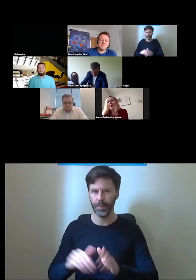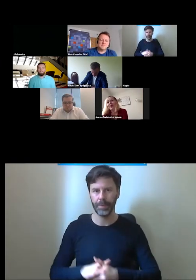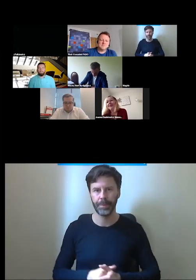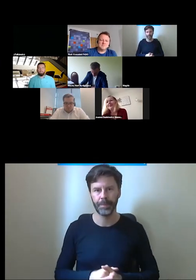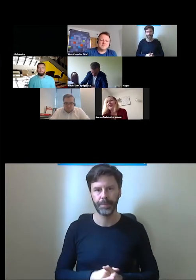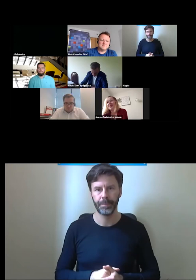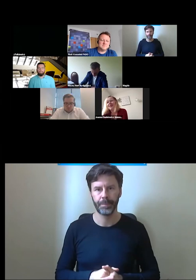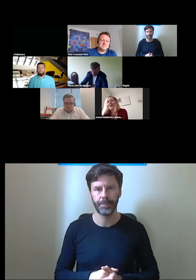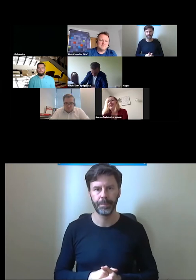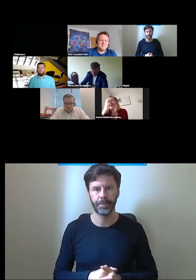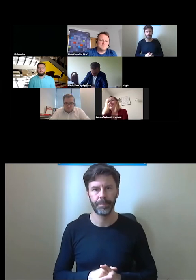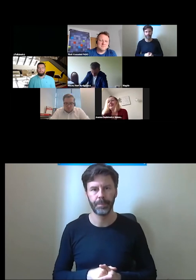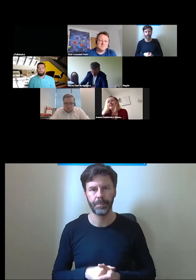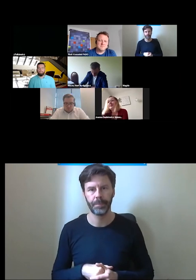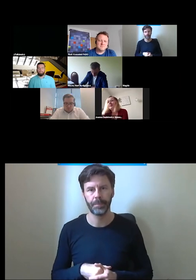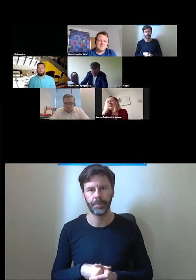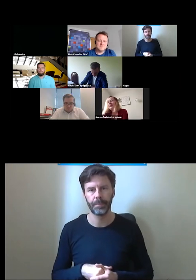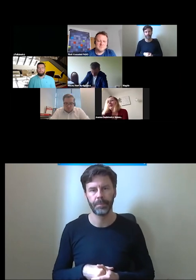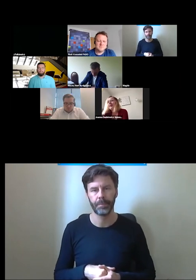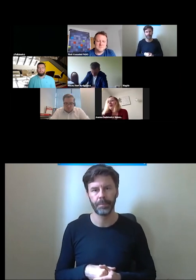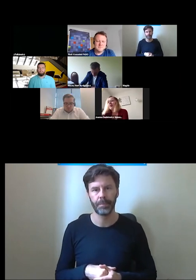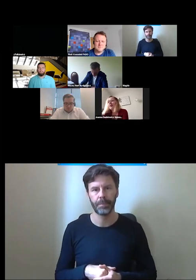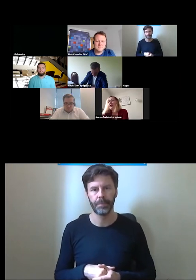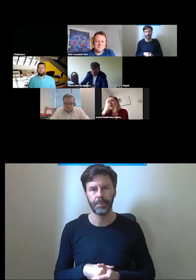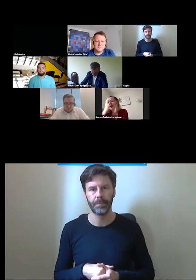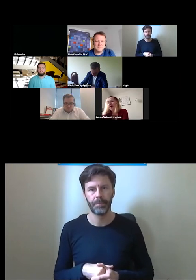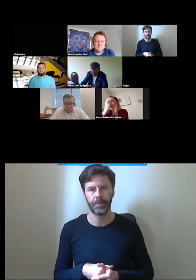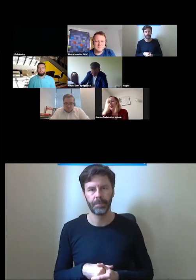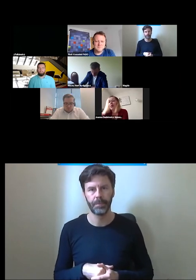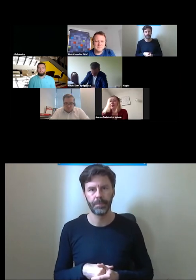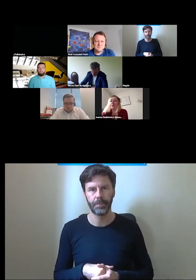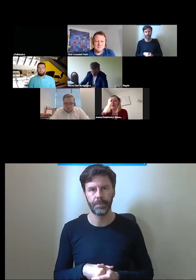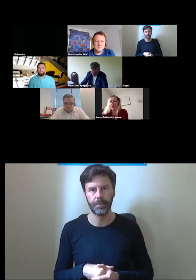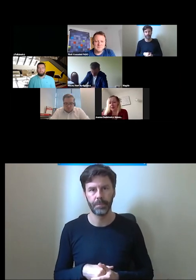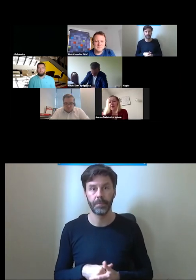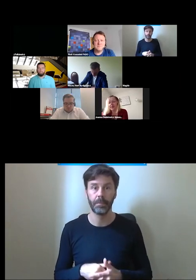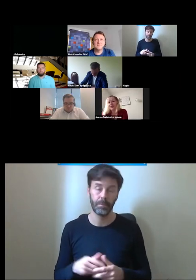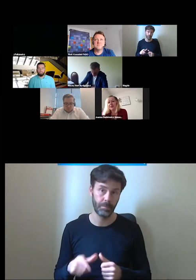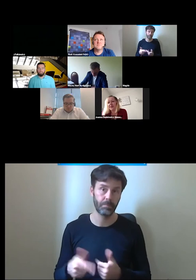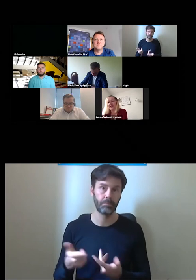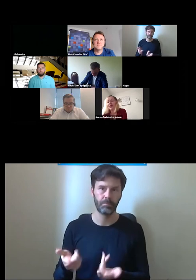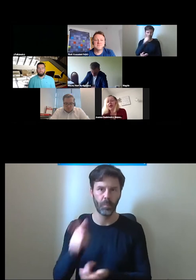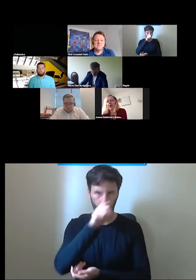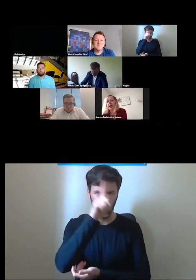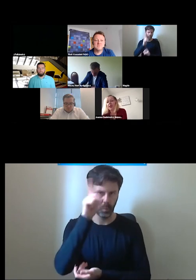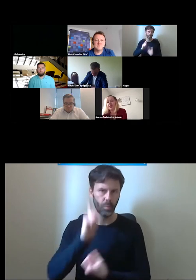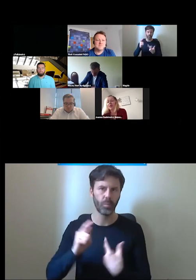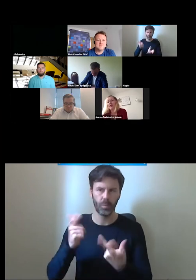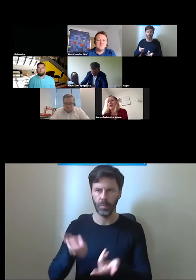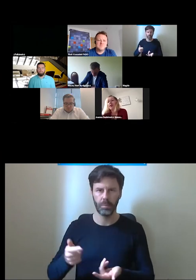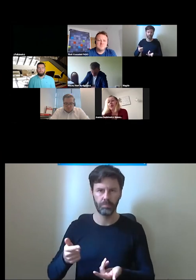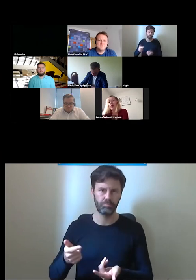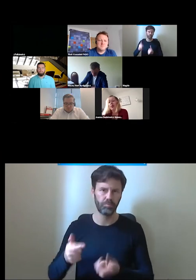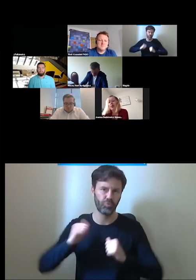uspokojenie wyciszenie więc jednak osoby czekają nawet oglądając wystawę czekają aż